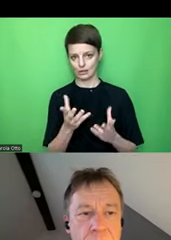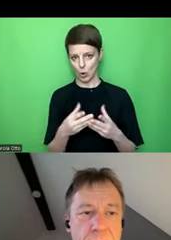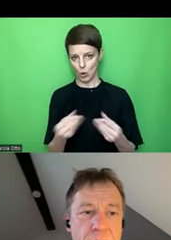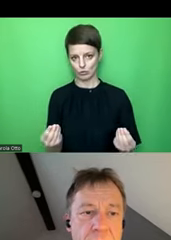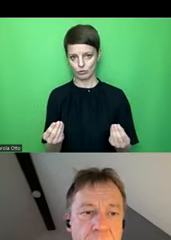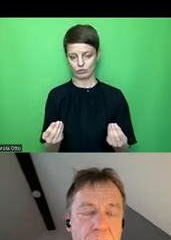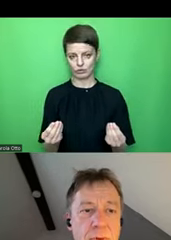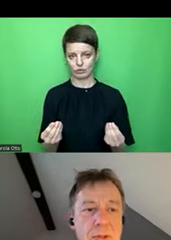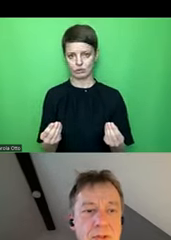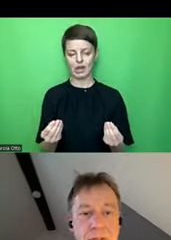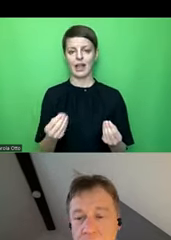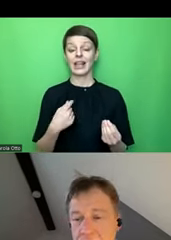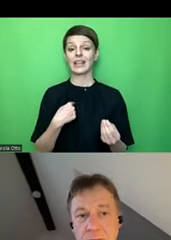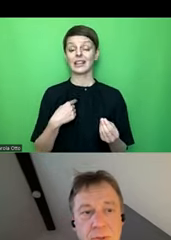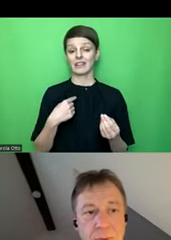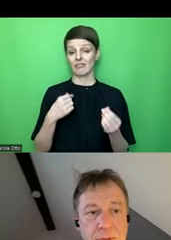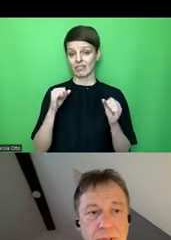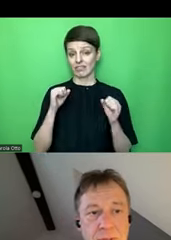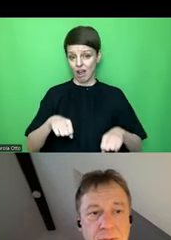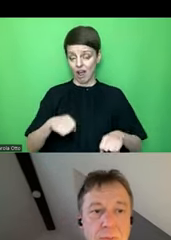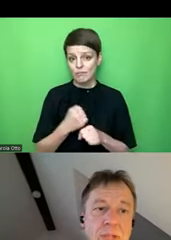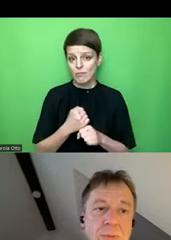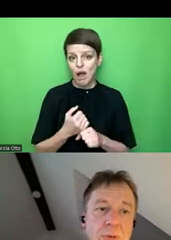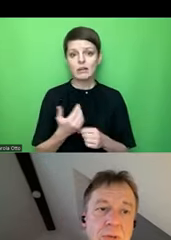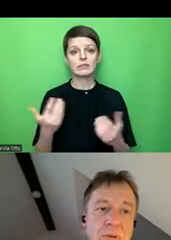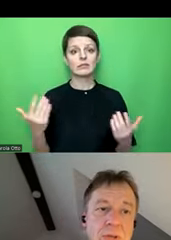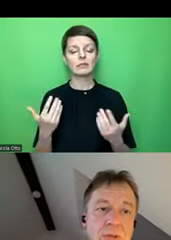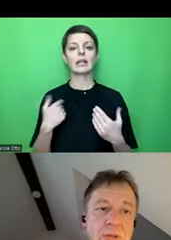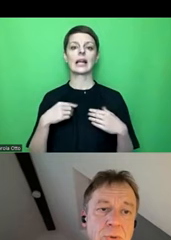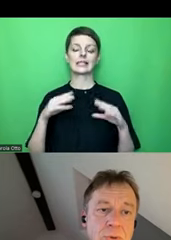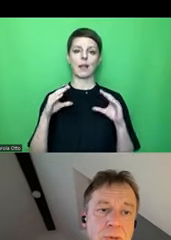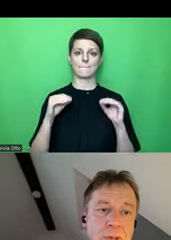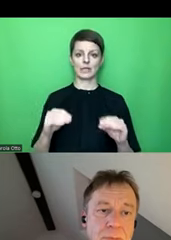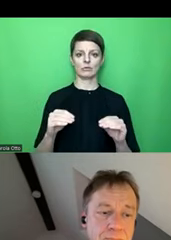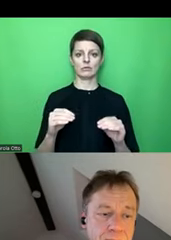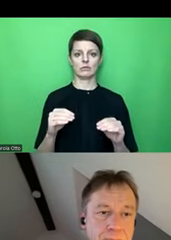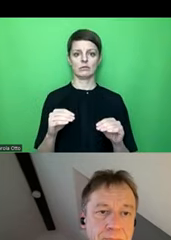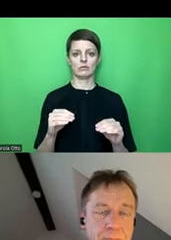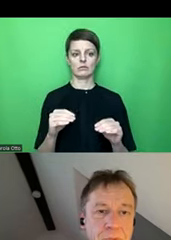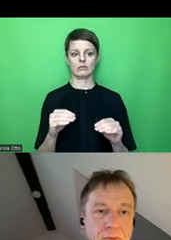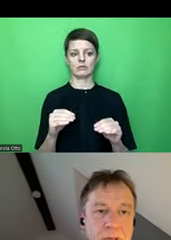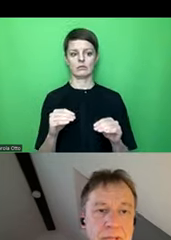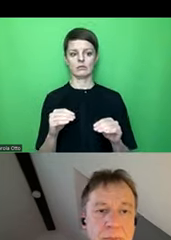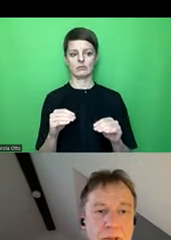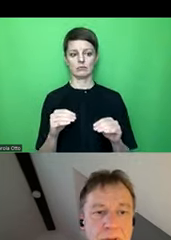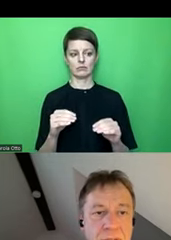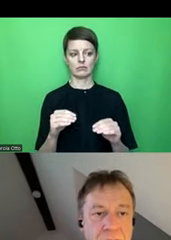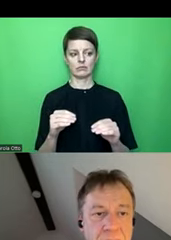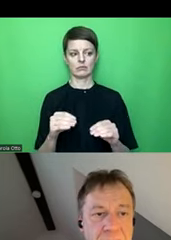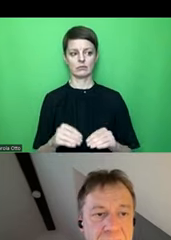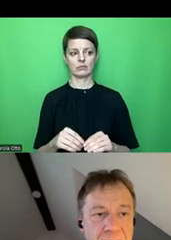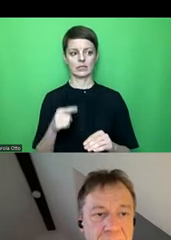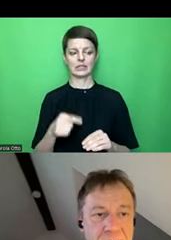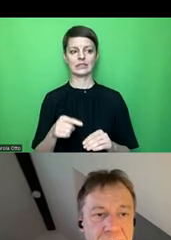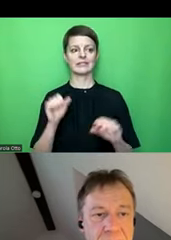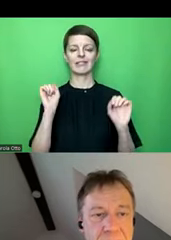müsste dann, was ich machen könnte ist, also ich gehe davon aus, dass ich als Benutzer immer mit Tab durchgehe, wenn ich jetzt praktisch dieses